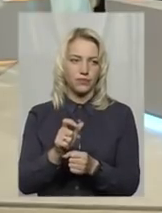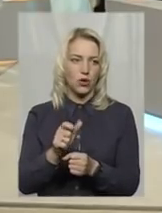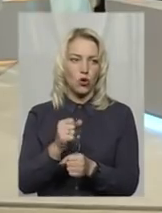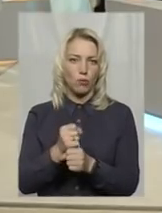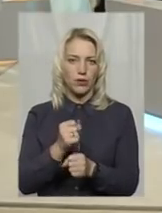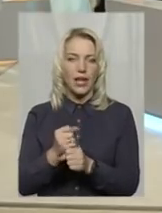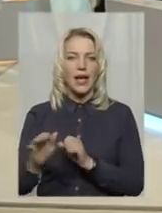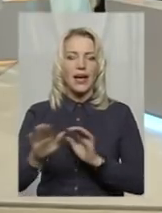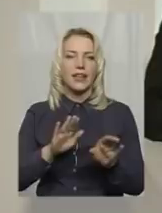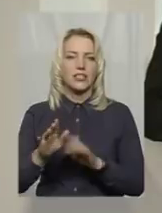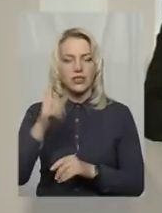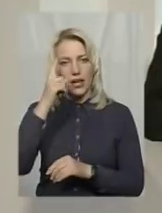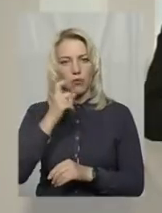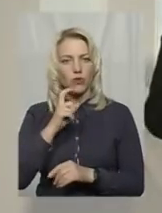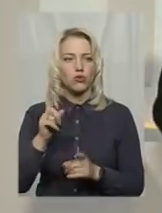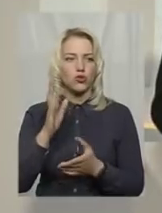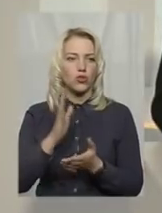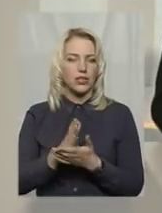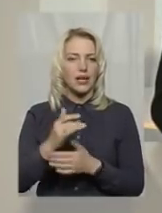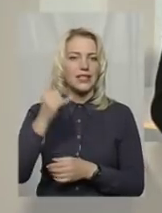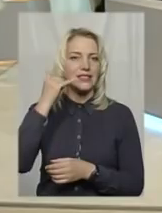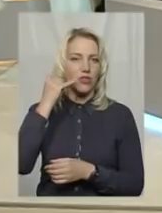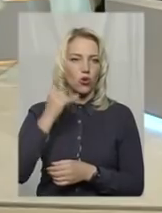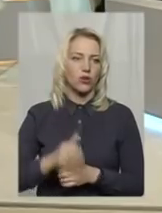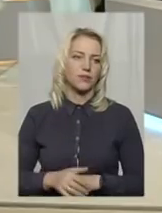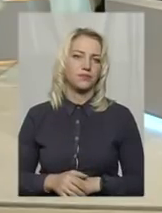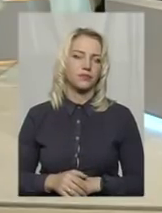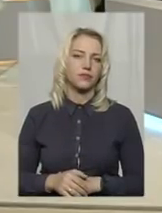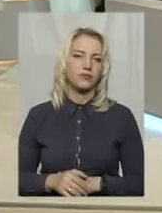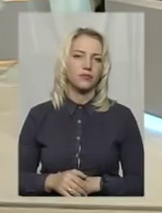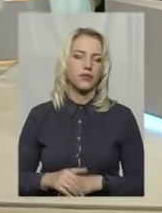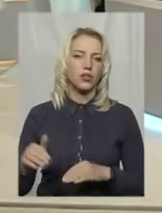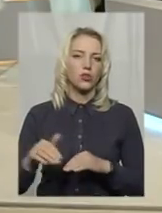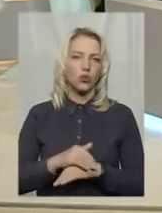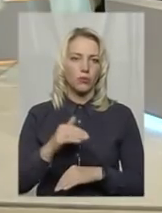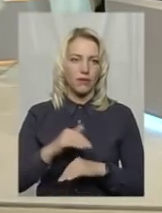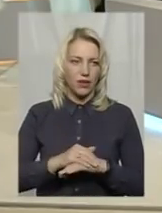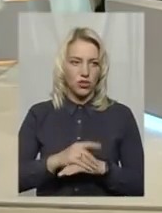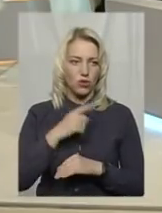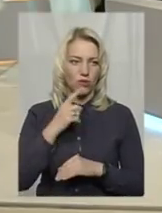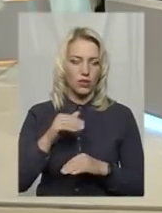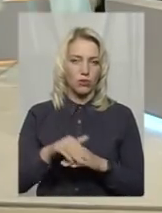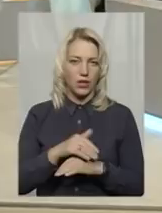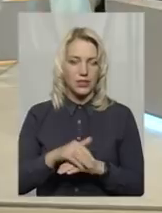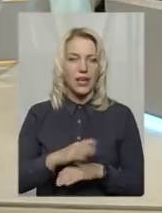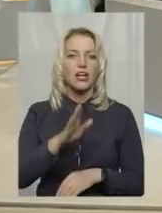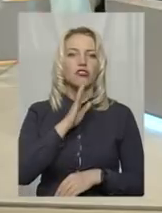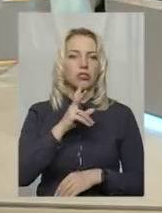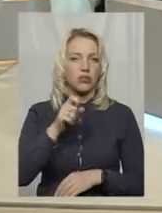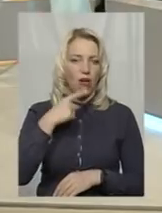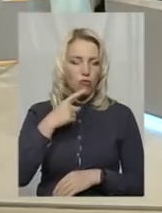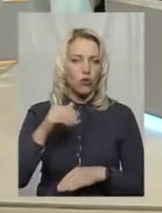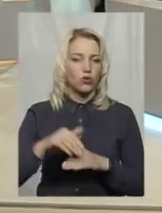Режисер мені повідомляє, є дзвінок у нас. Доброго вечора, говорій, будь ласка. Добрий вечір.